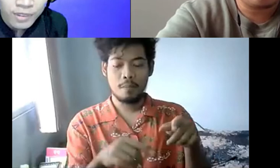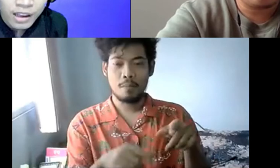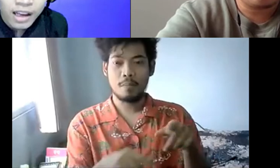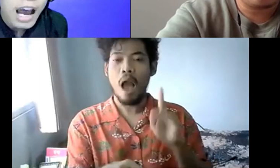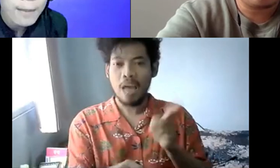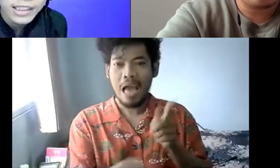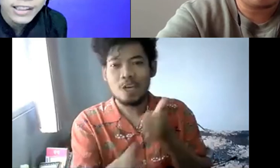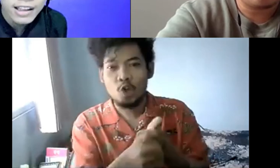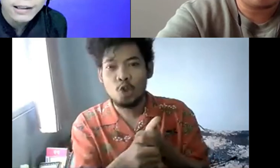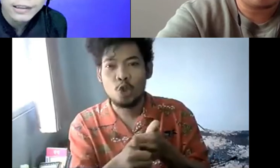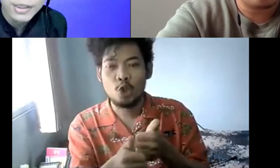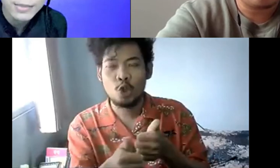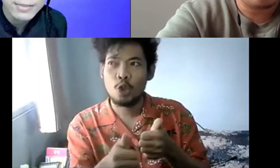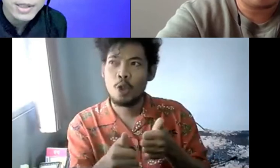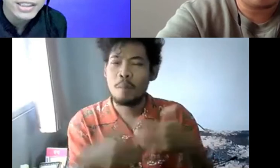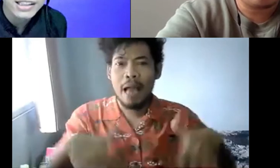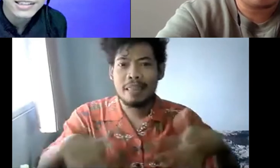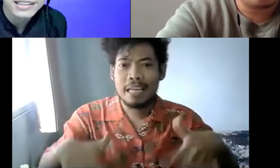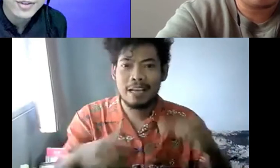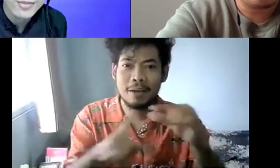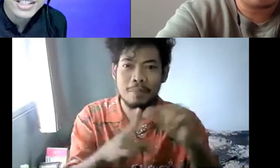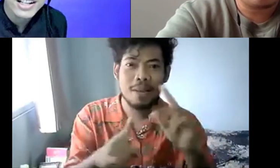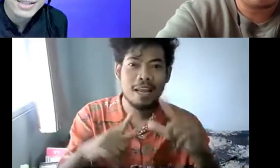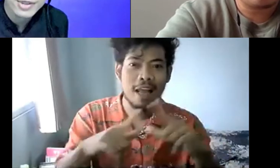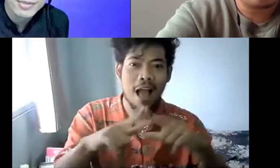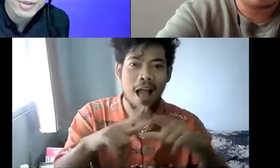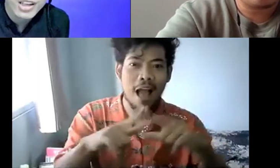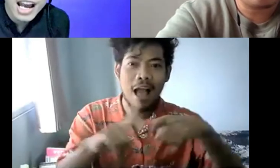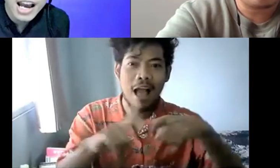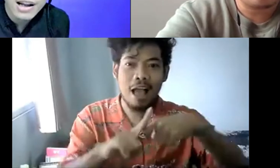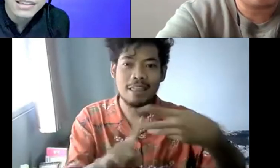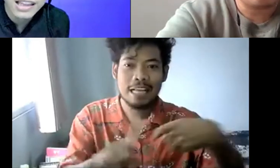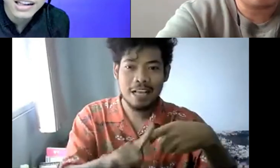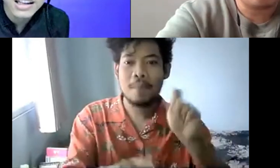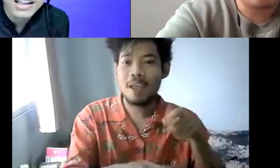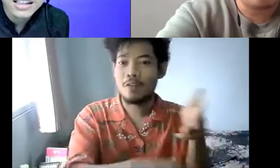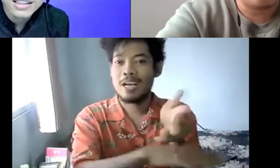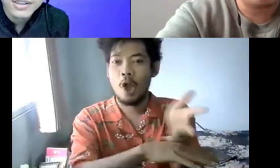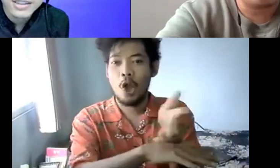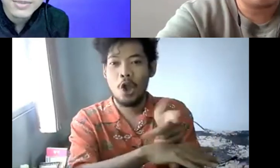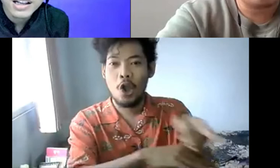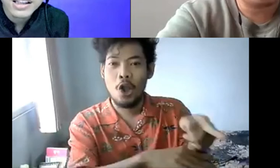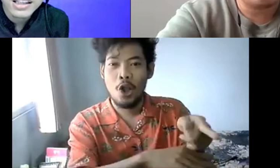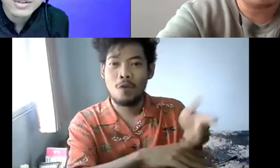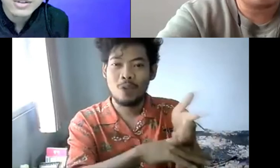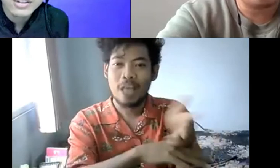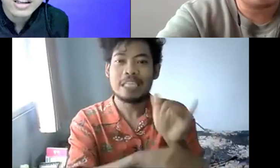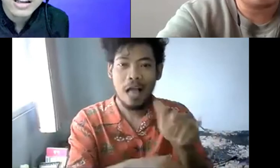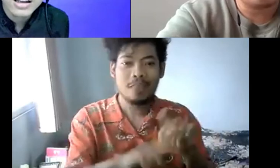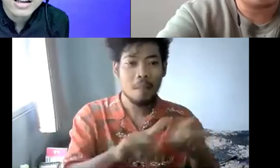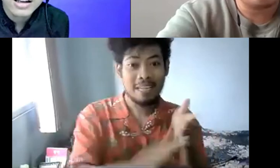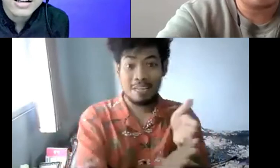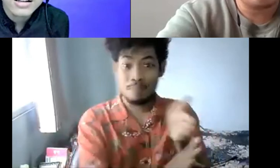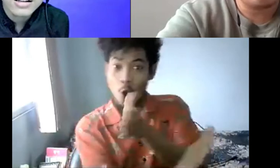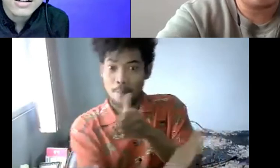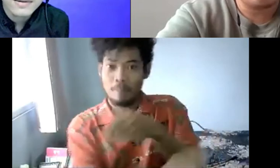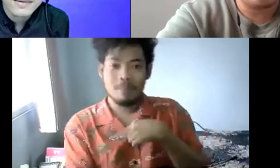hambatannya, teman-teman saya mendapatkan informasi dari teman-teman Tuli ada hambatan. Seperti misalnya ikut,